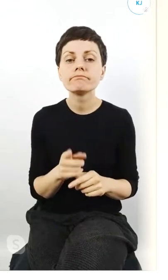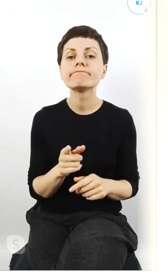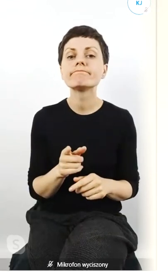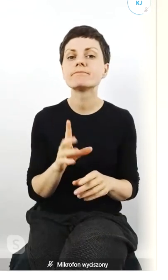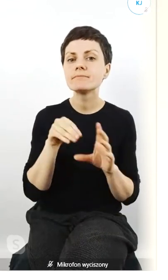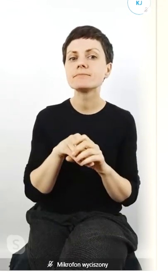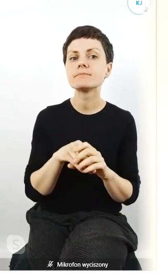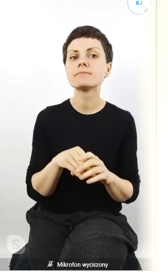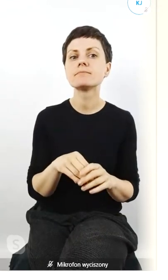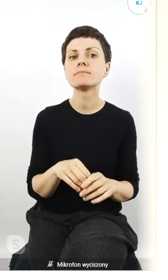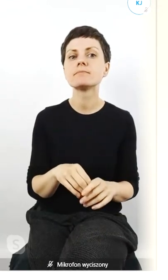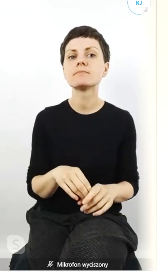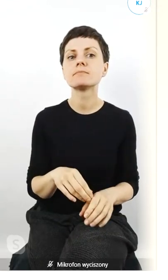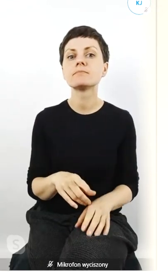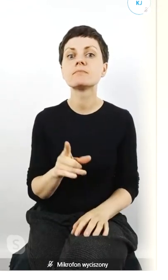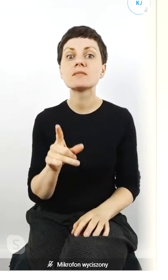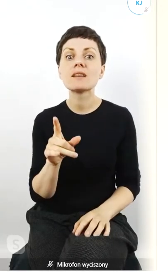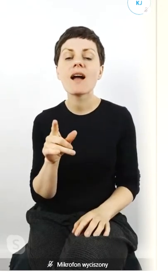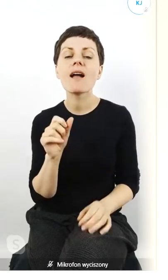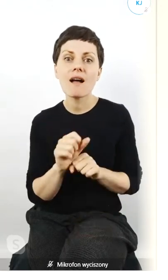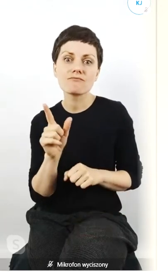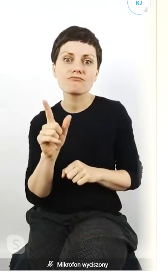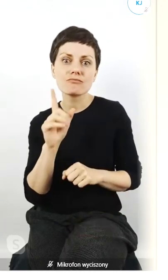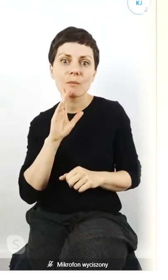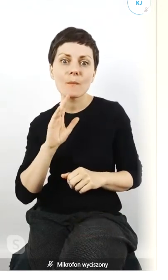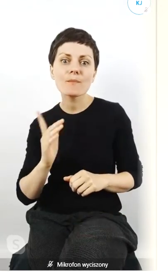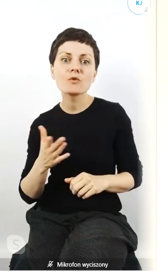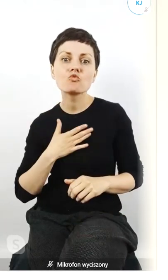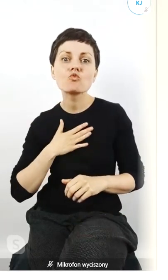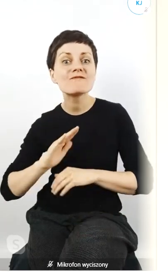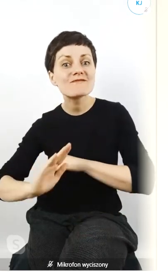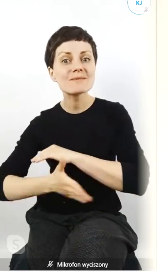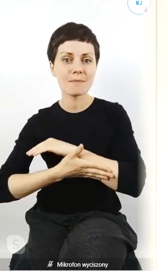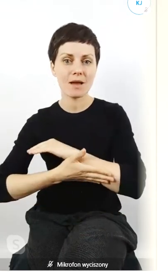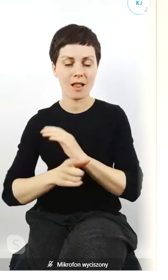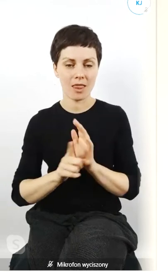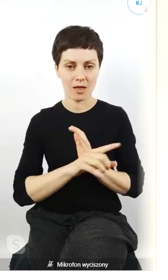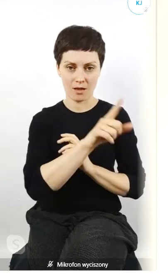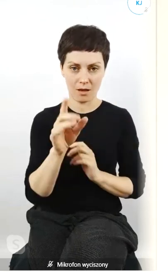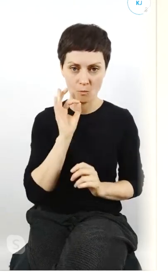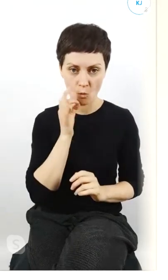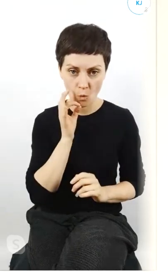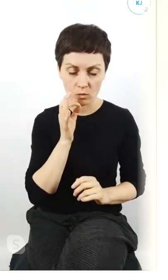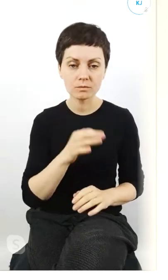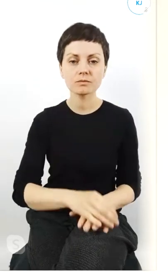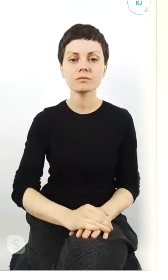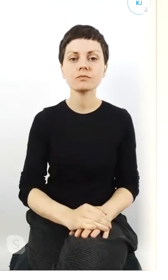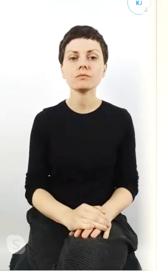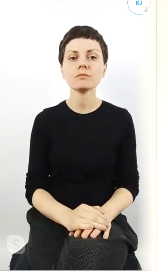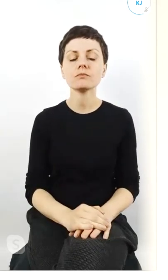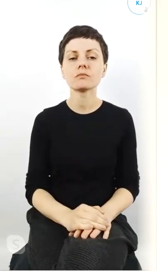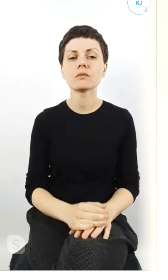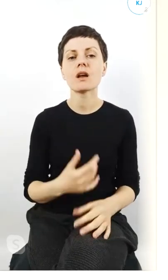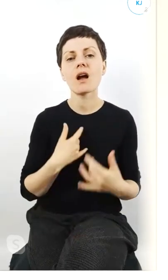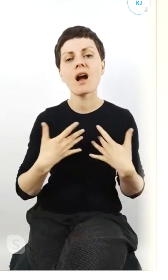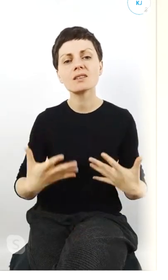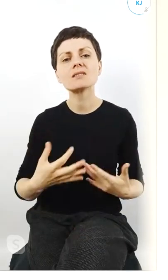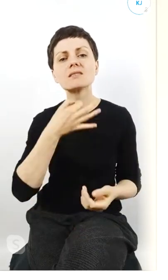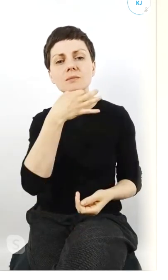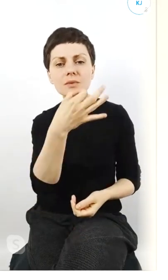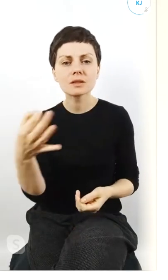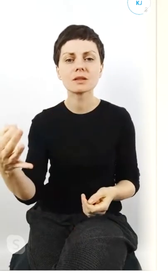sprzymierzeń sprzymierzeńcem w działaniach młodzieży chciałbym spytać